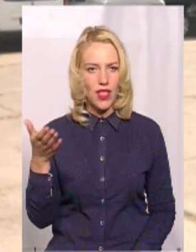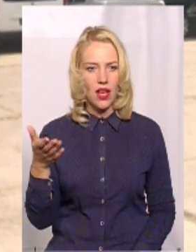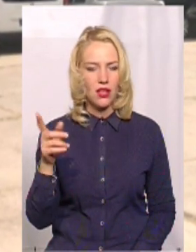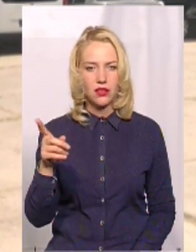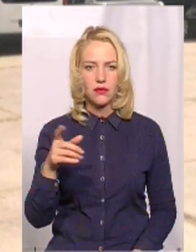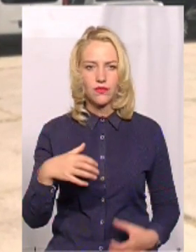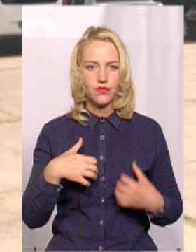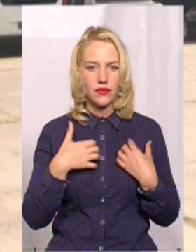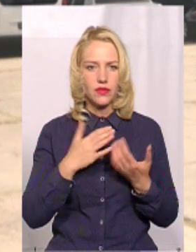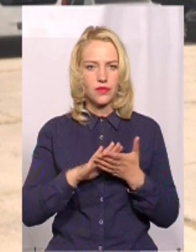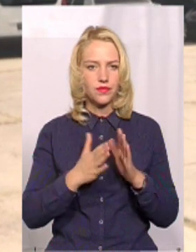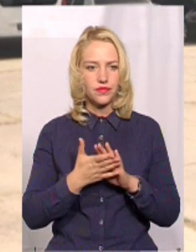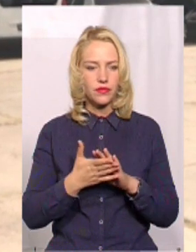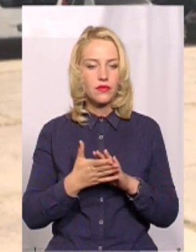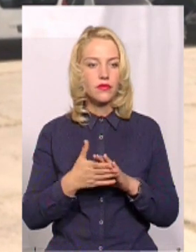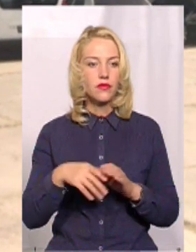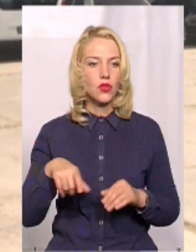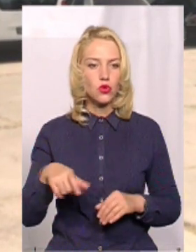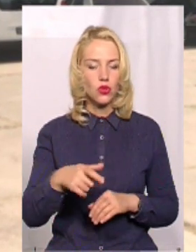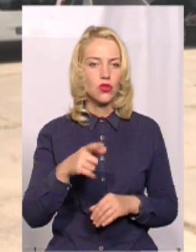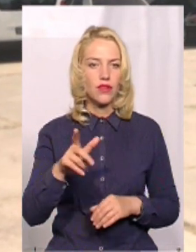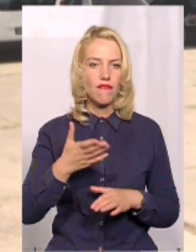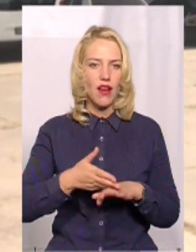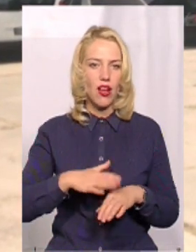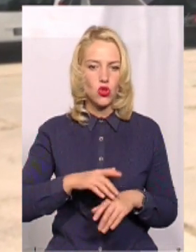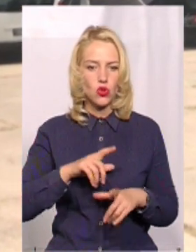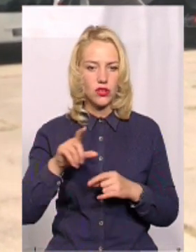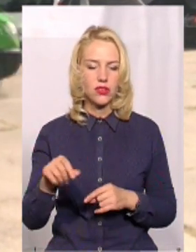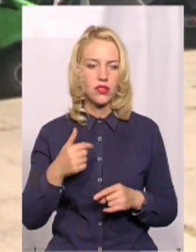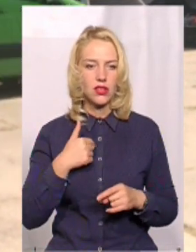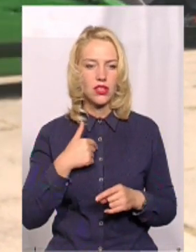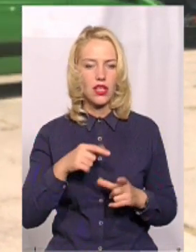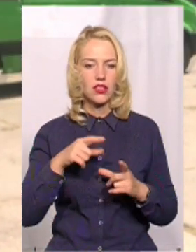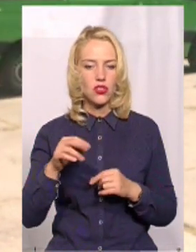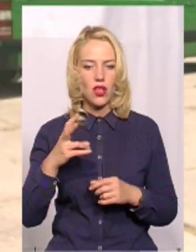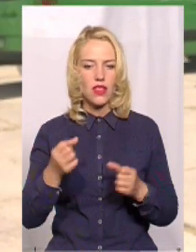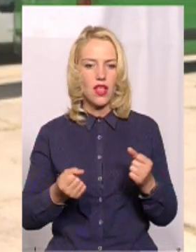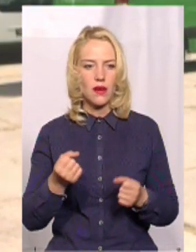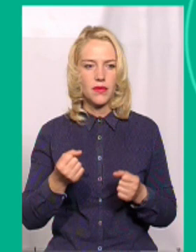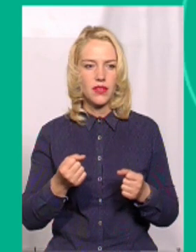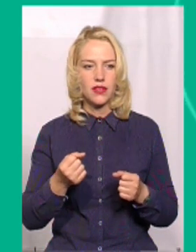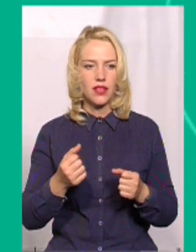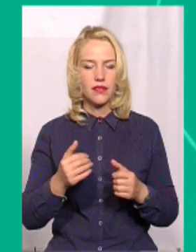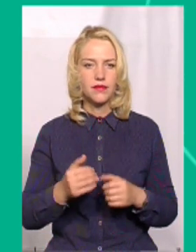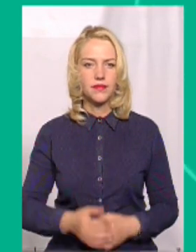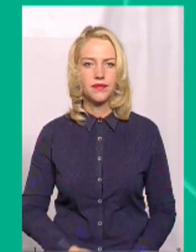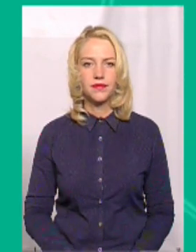критичному стані, дуже важко там їздити, тим паче, що я їжджу на автомобілі на низкопрофільній резині.